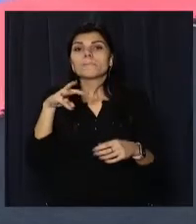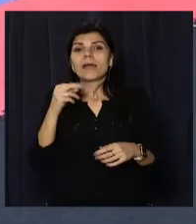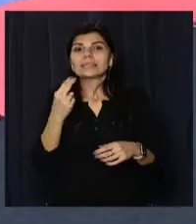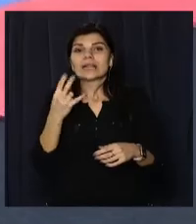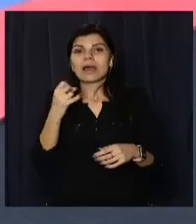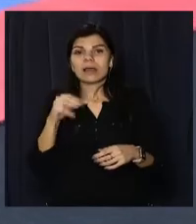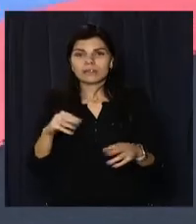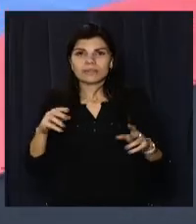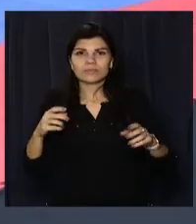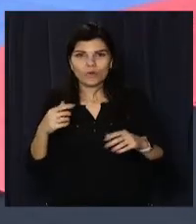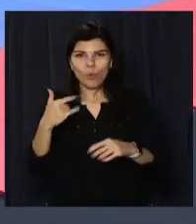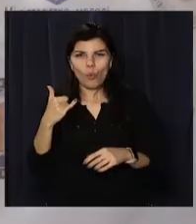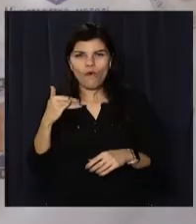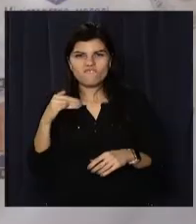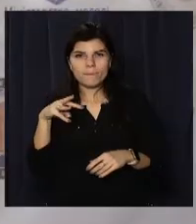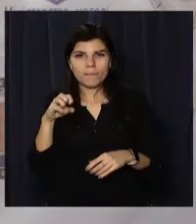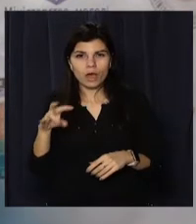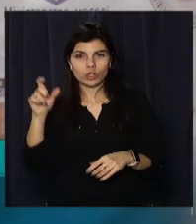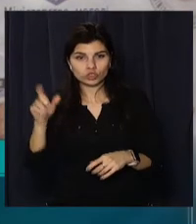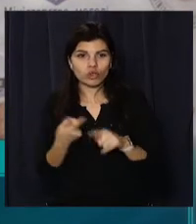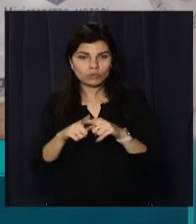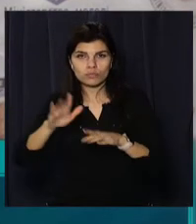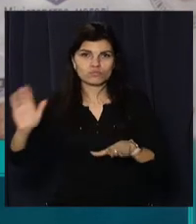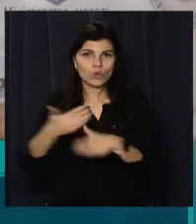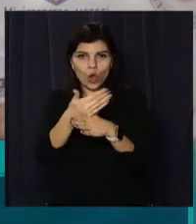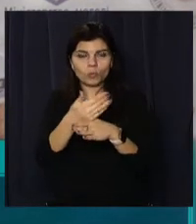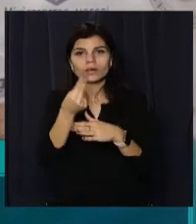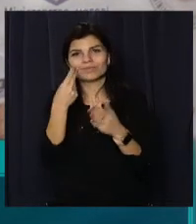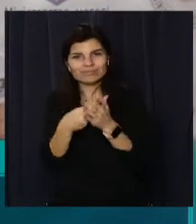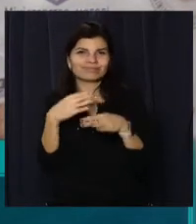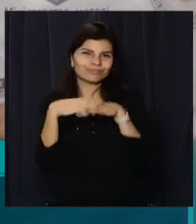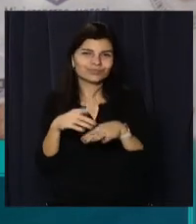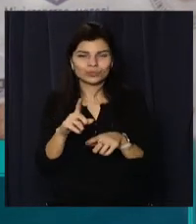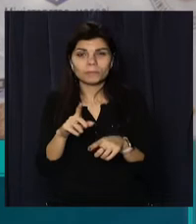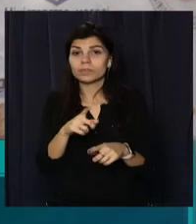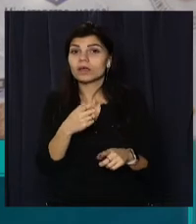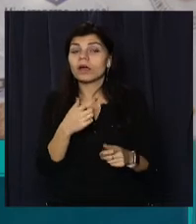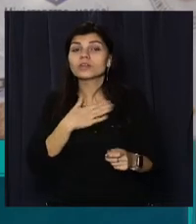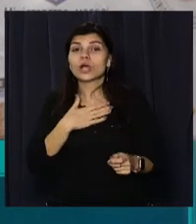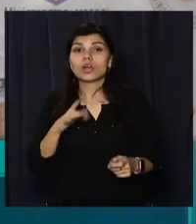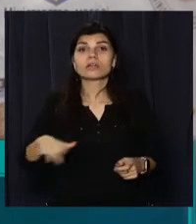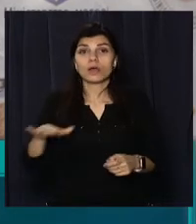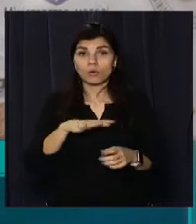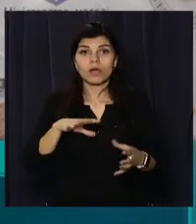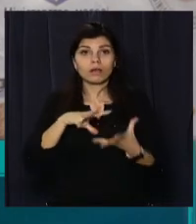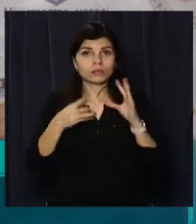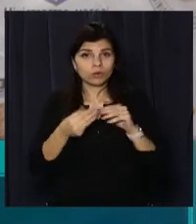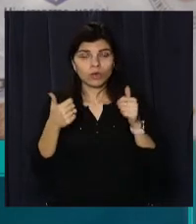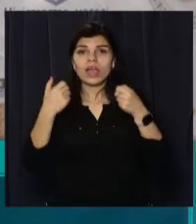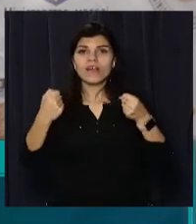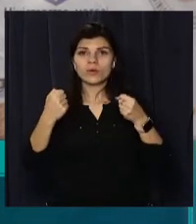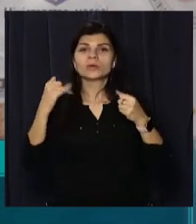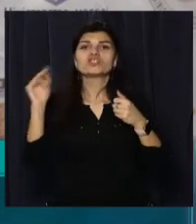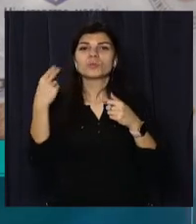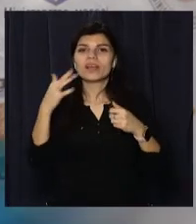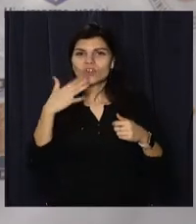громадського діяча Геннадія Гуфмана. Ці спортсмени нашого регіону показали дуже хороші результати і на Кубці Європи, і на